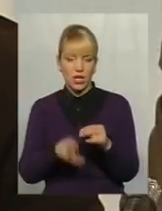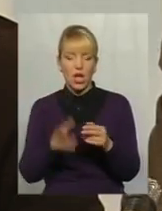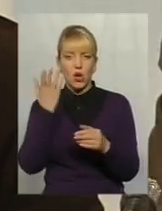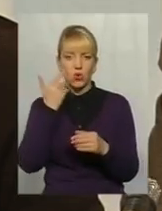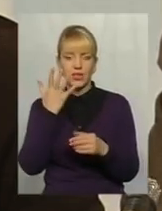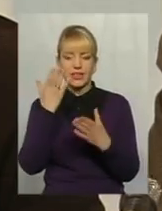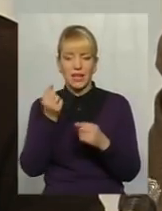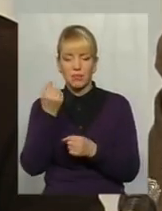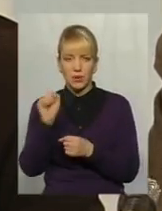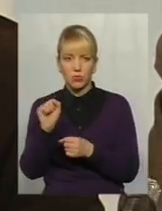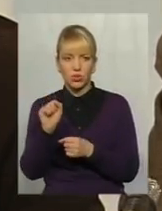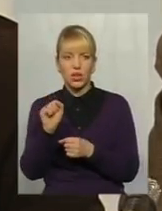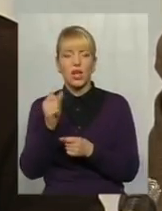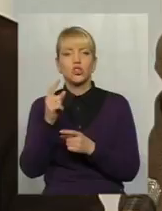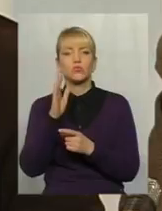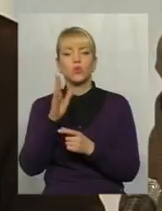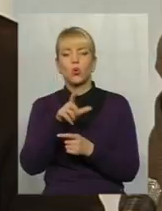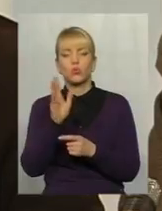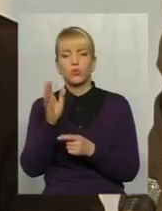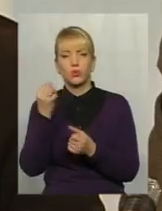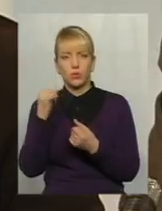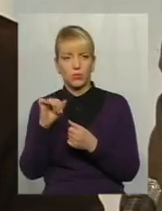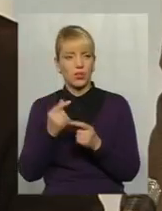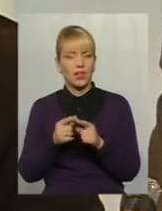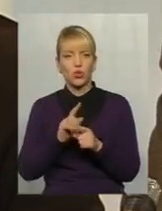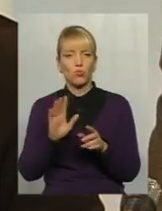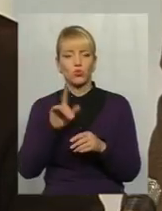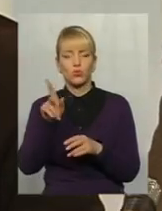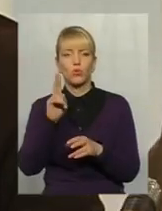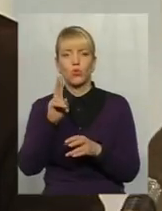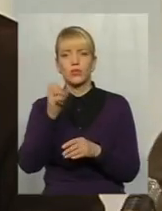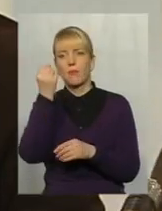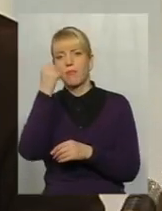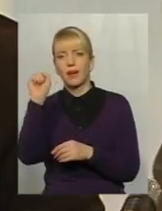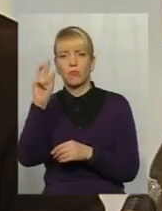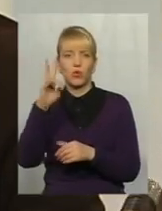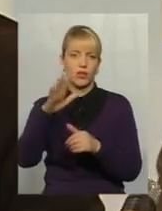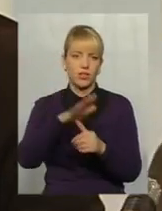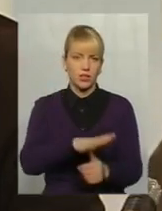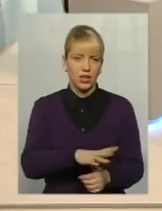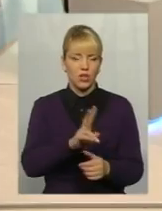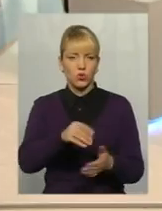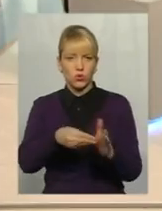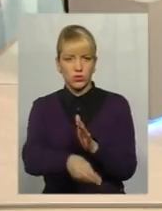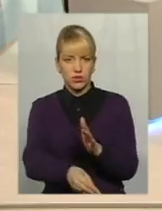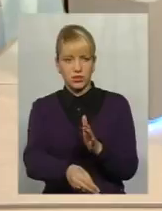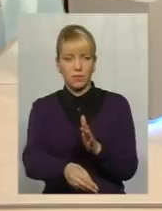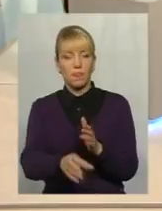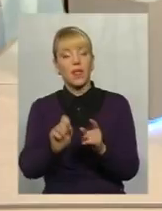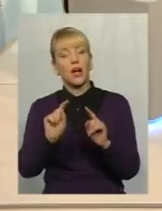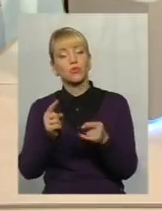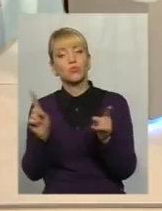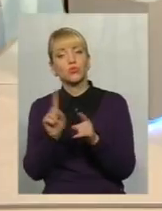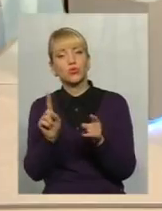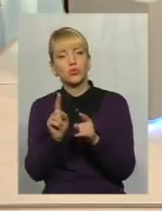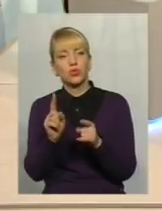а радіти чому люди в той момент будуть? Певно, що не тому, що ми там когось перемогли, когось там... Тому що їх різні прийдуть додому. А тому,